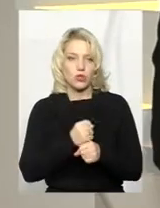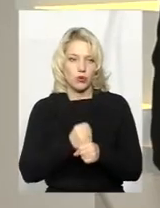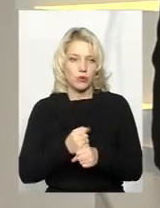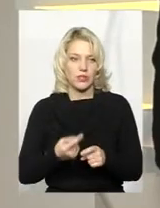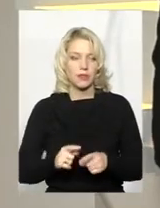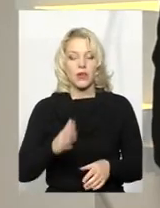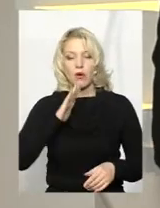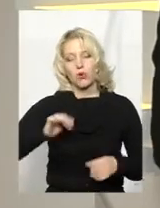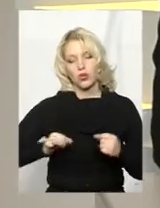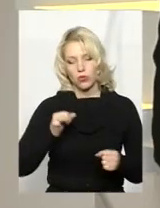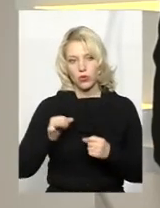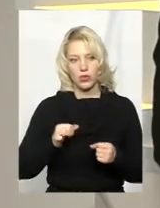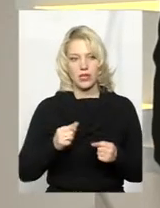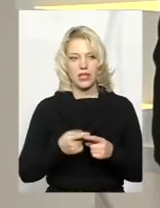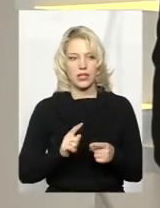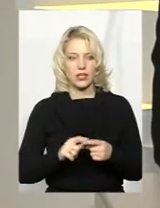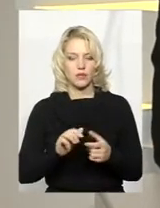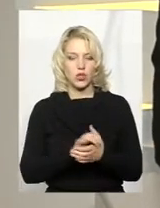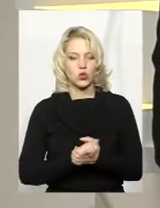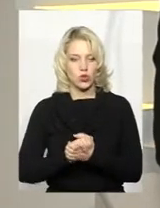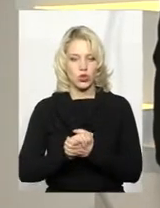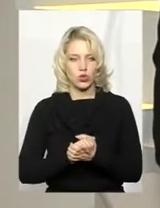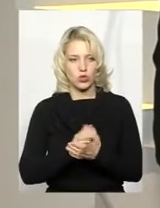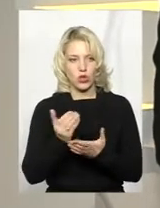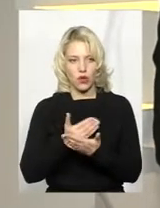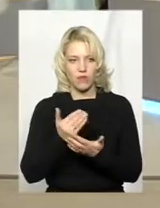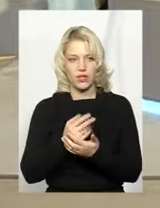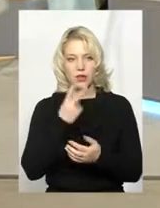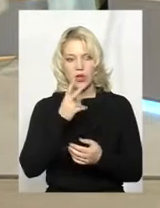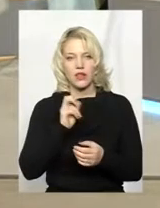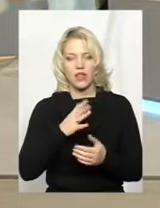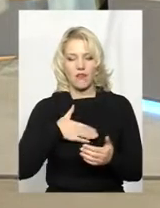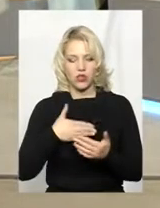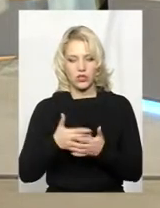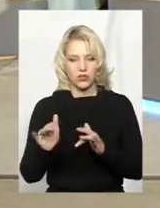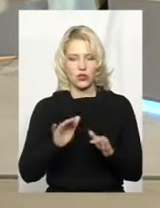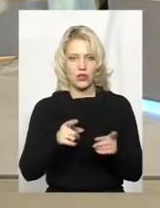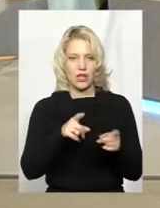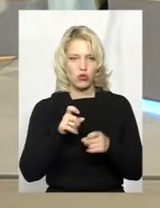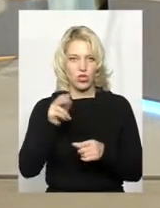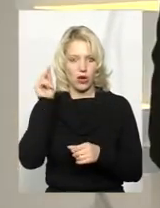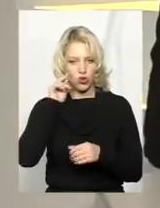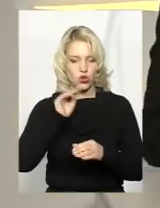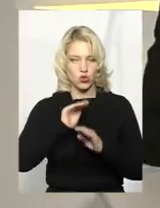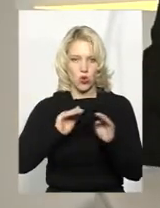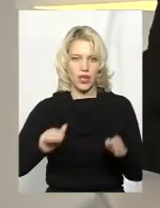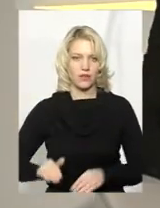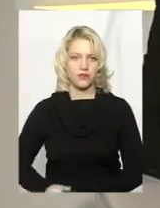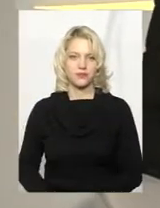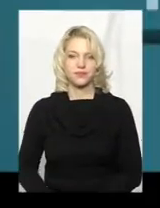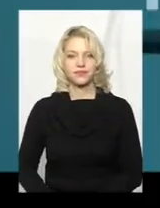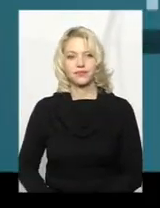служби новин підготували сюжет, як до волонтерського руху залучають школярів. Від вас я вже почув, зараз подивимося сюжет.